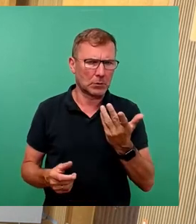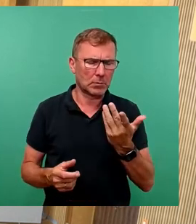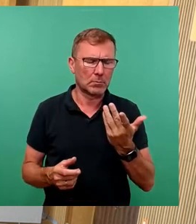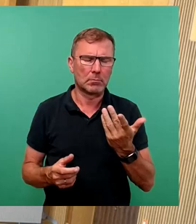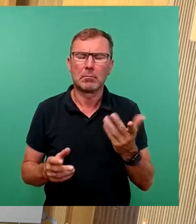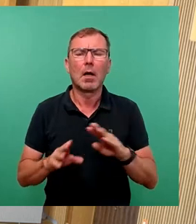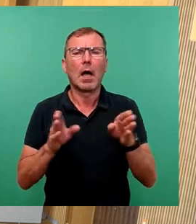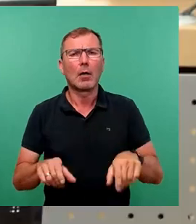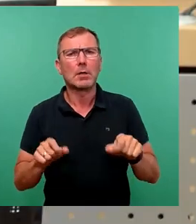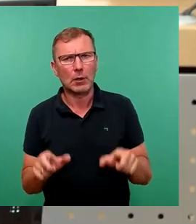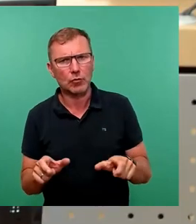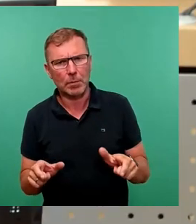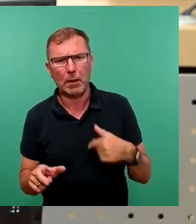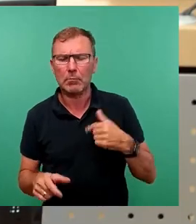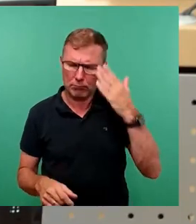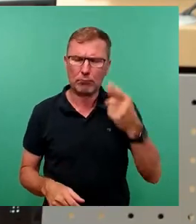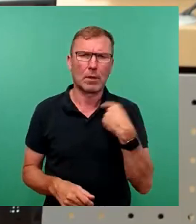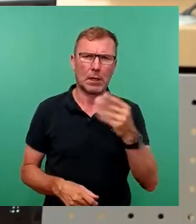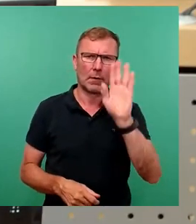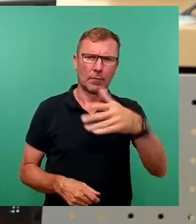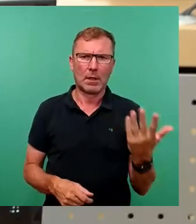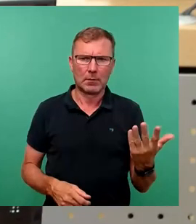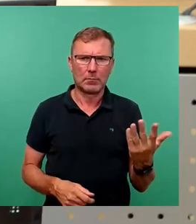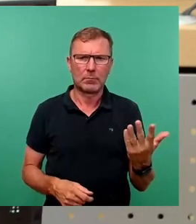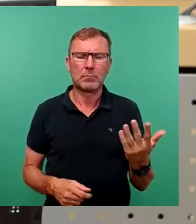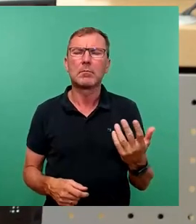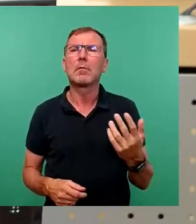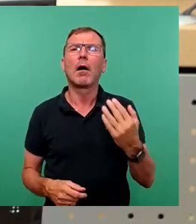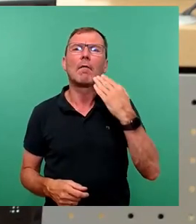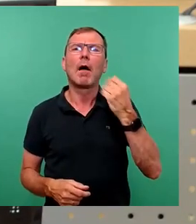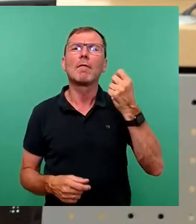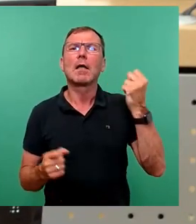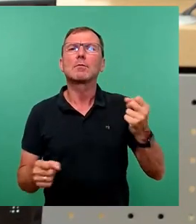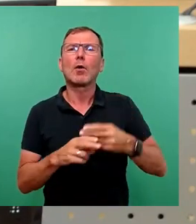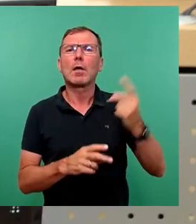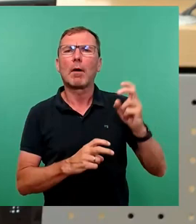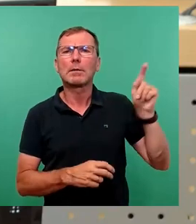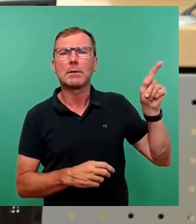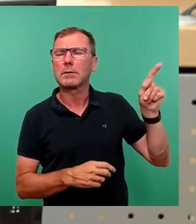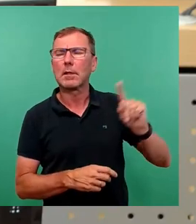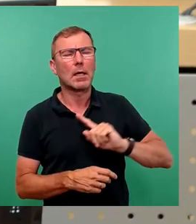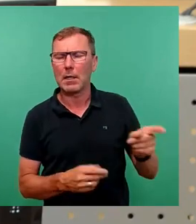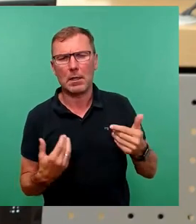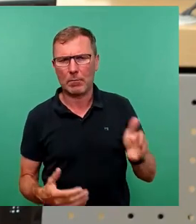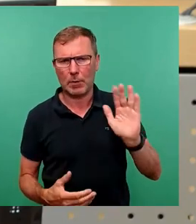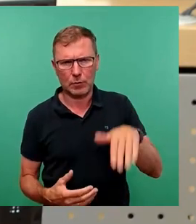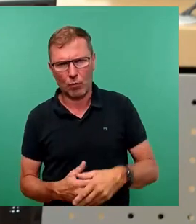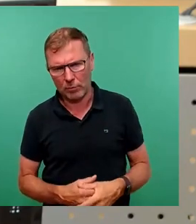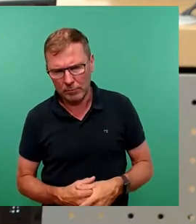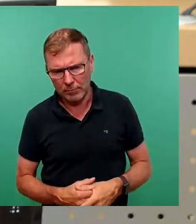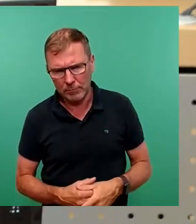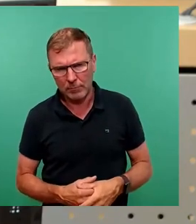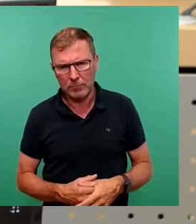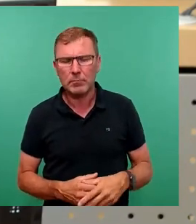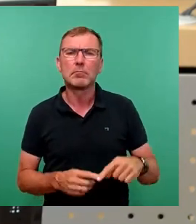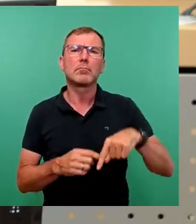Haushaltssperren, die kennen wir, egal wer auf dem Stuhl des Finanzbürgermeisters sitzt. Die nächste